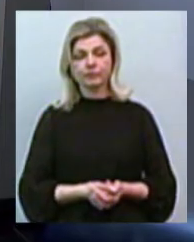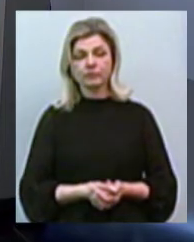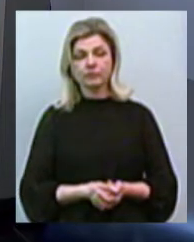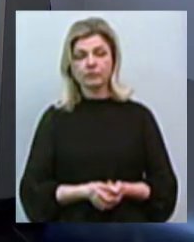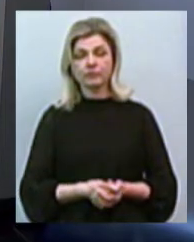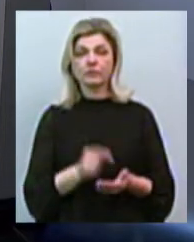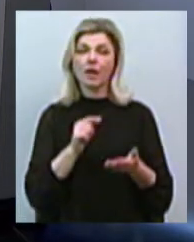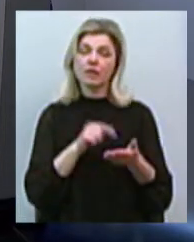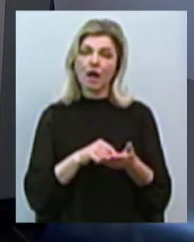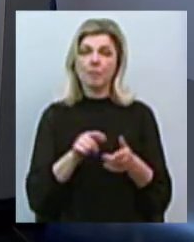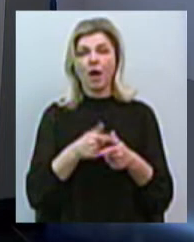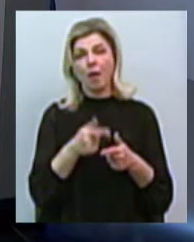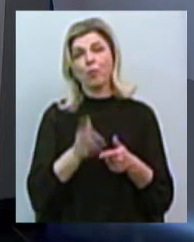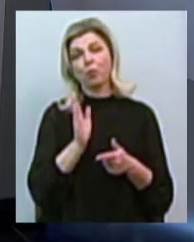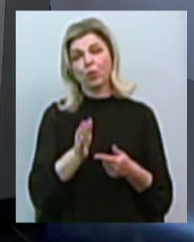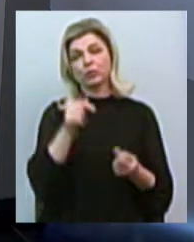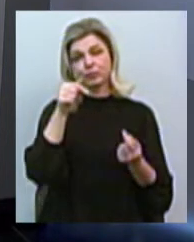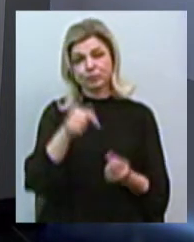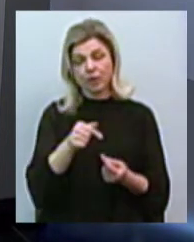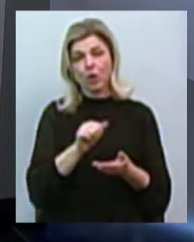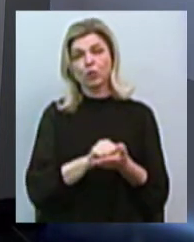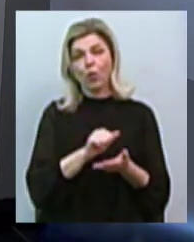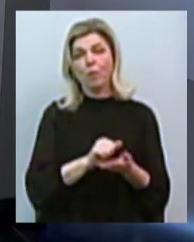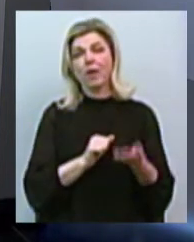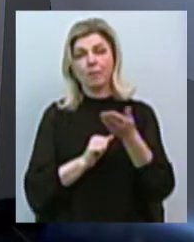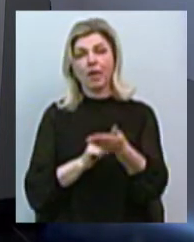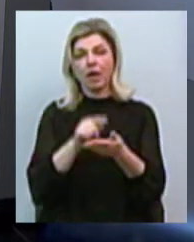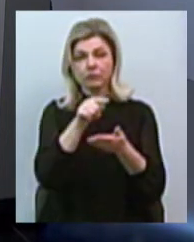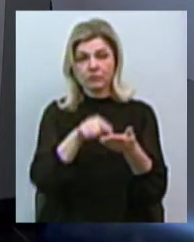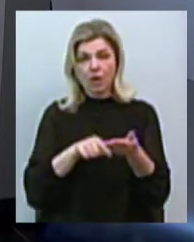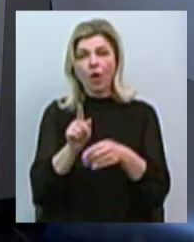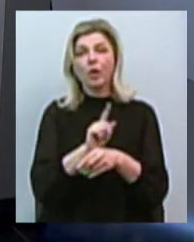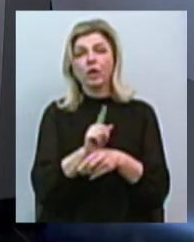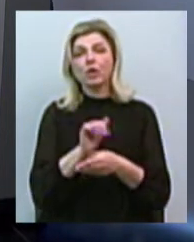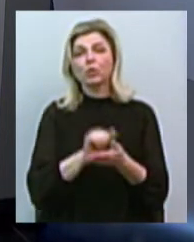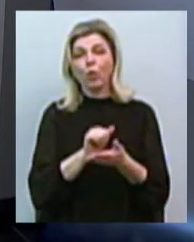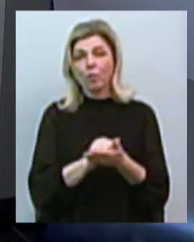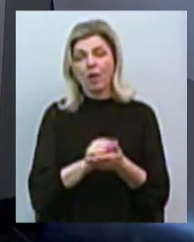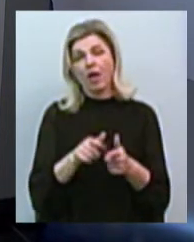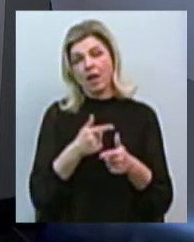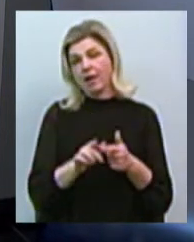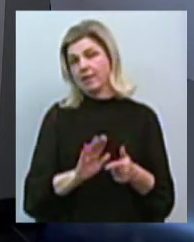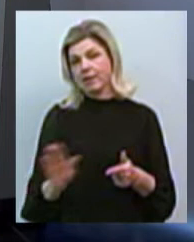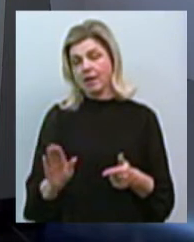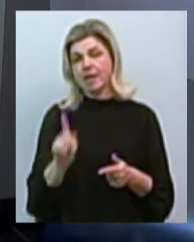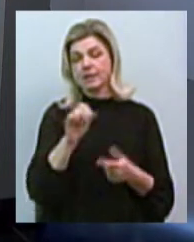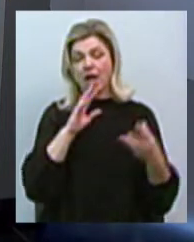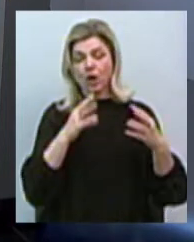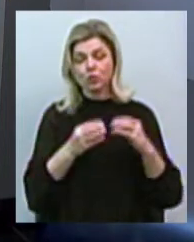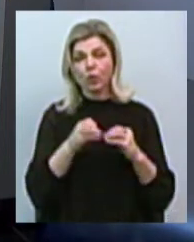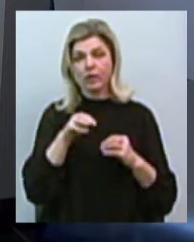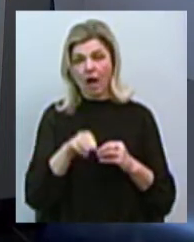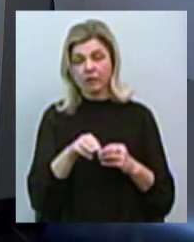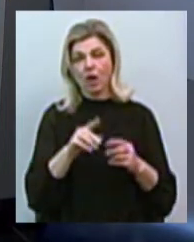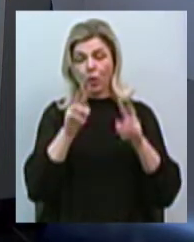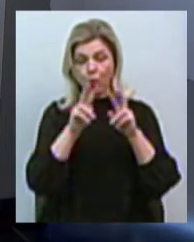або будуть відповідати подані документи критеріям, або ні. Ну, за результатами розгляду комісія